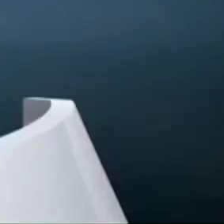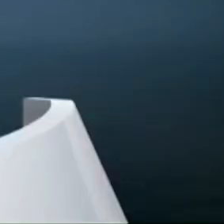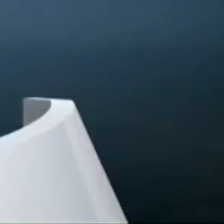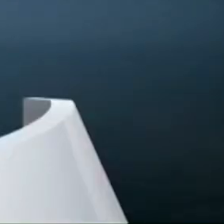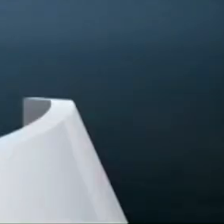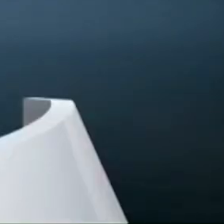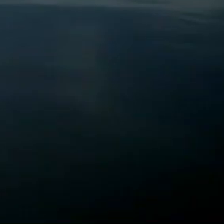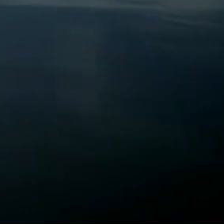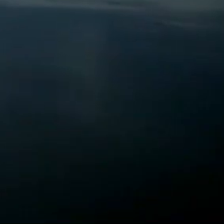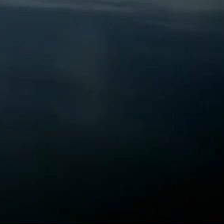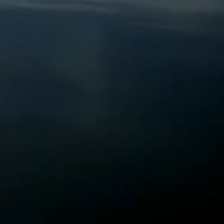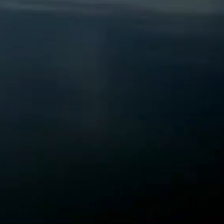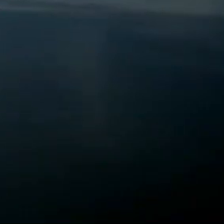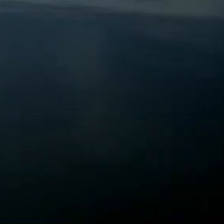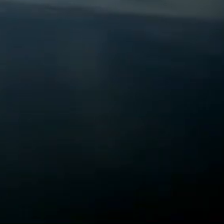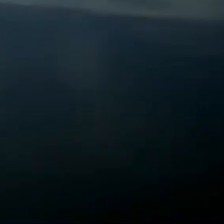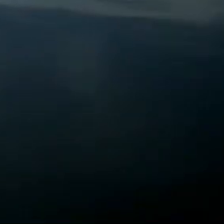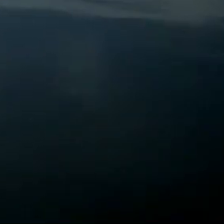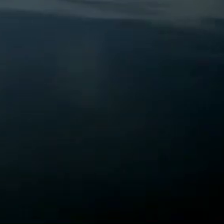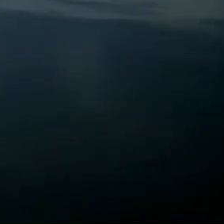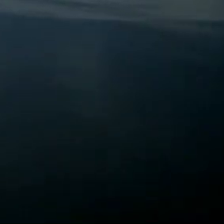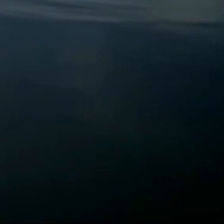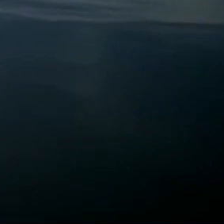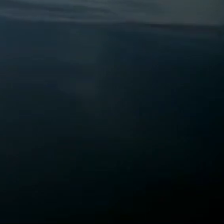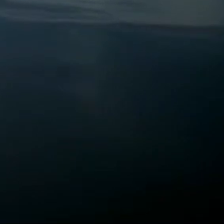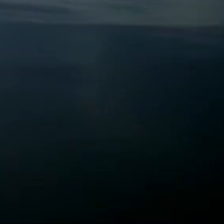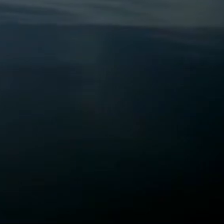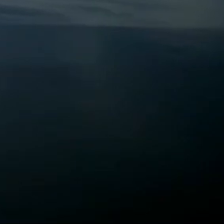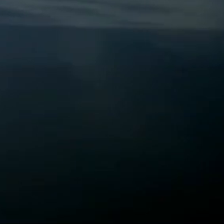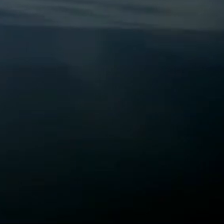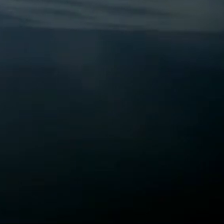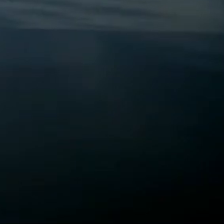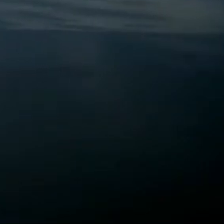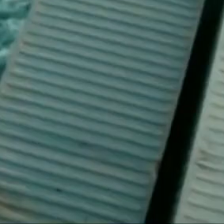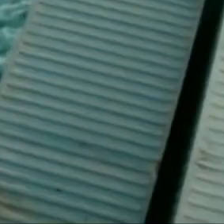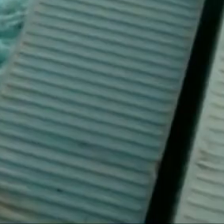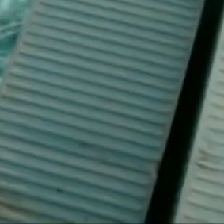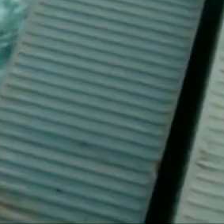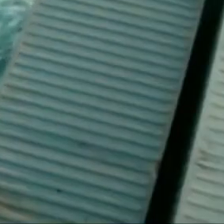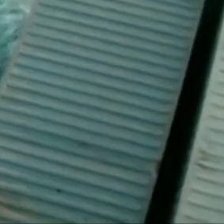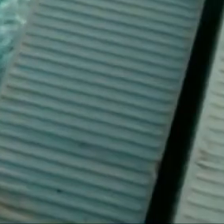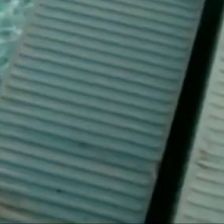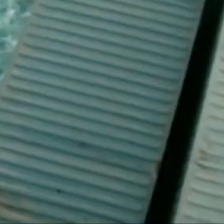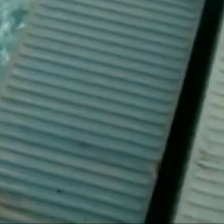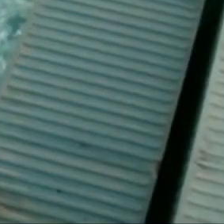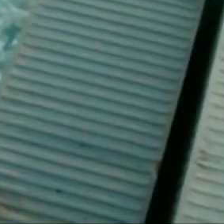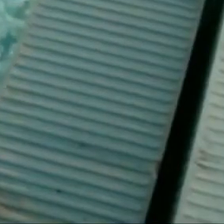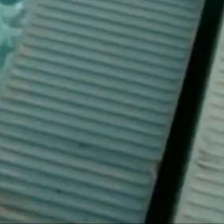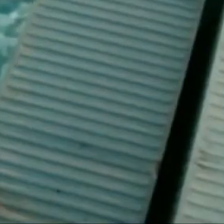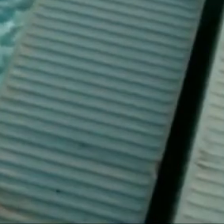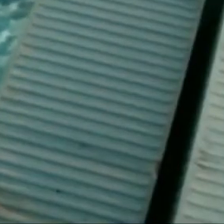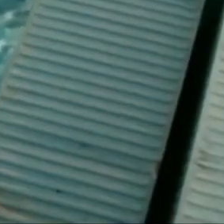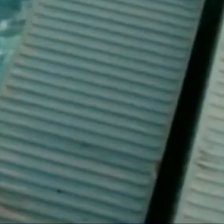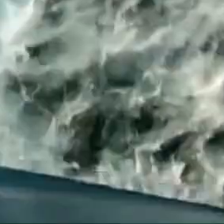Şu anda da 9 metrelik maketi İskandinavya'nın etrafında, körfezlerde, koylarda dolaşıyor.